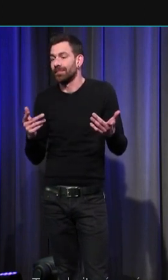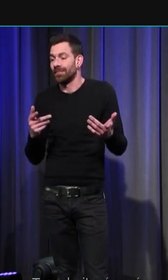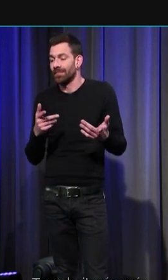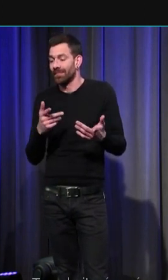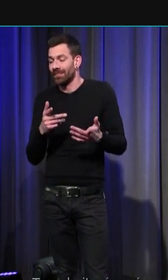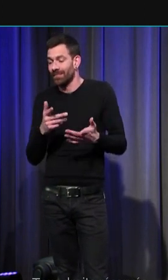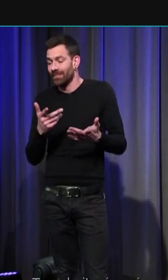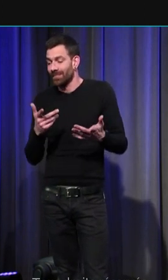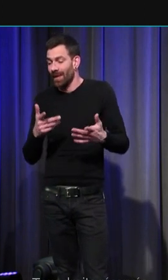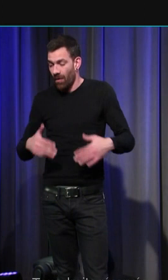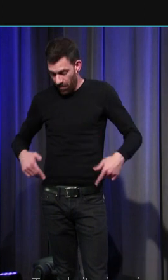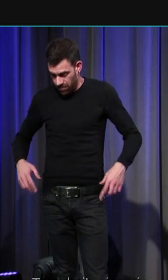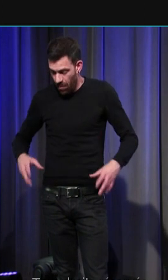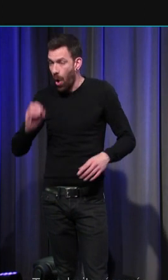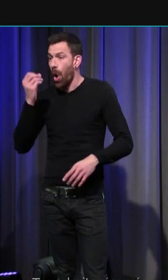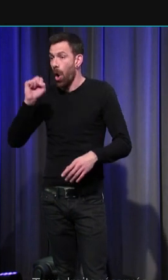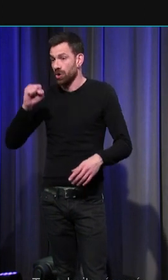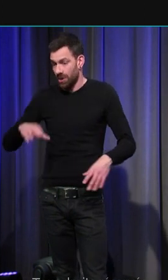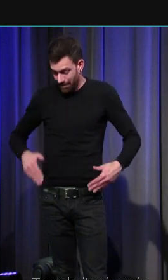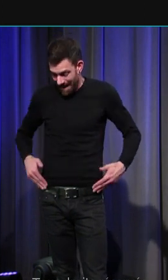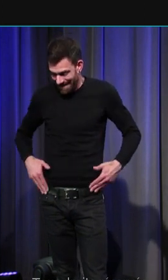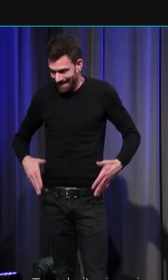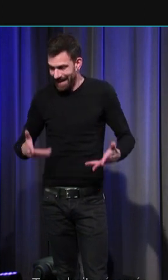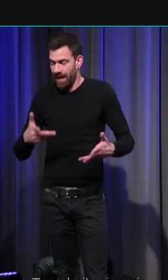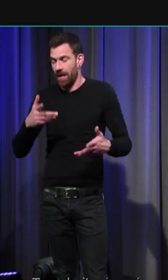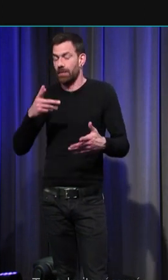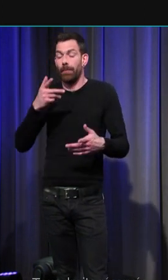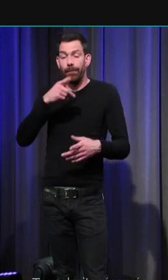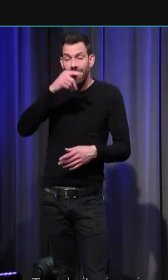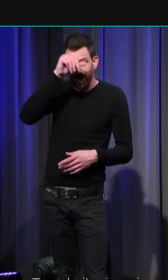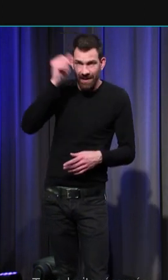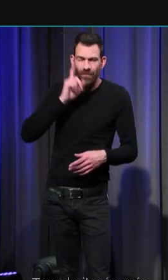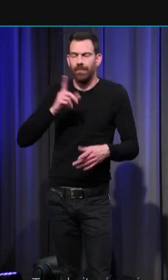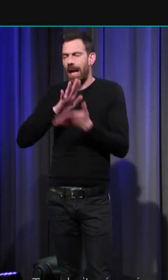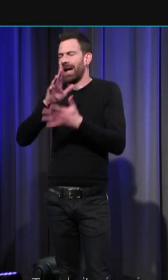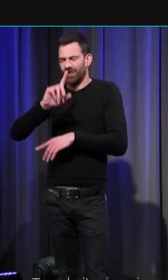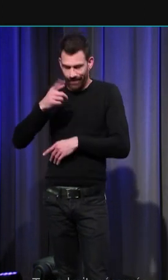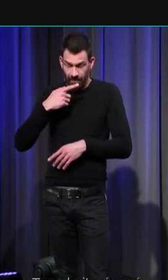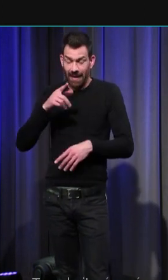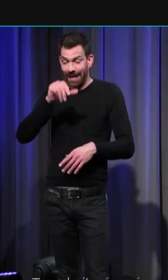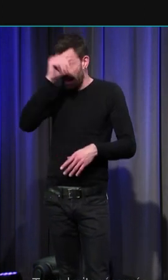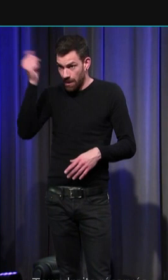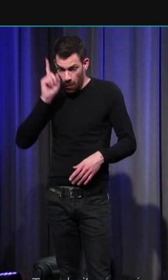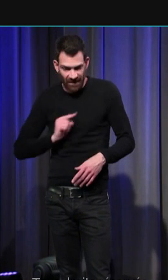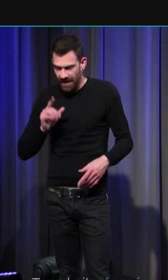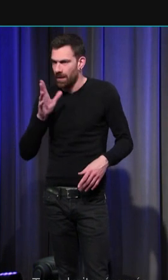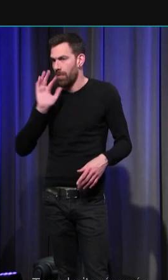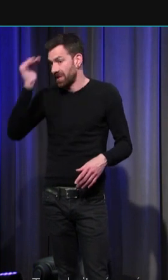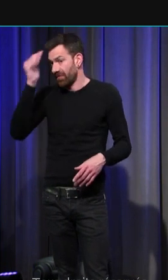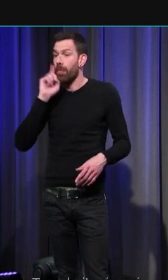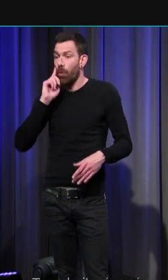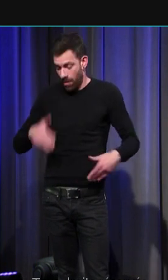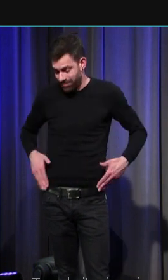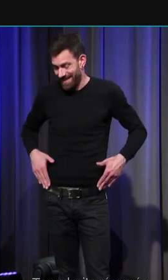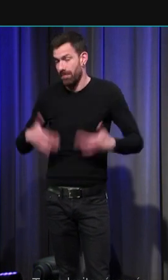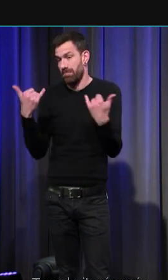au décès les os du bassin ne sont pas suffisamment fermés le sexe pardon je dis une sottise impossible d'estimer le sexe en revanche